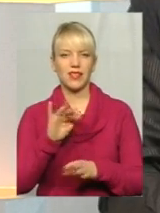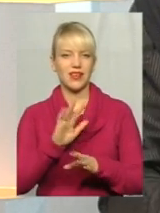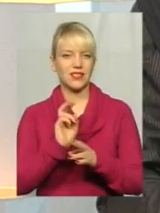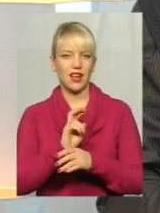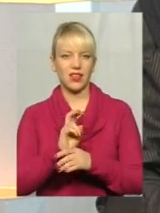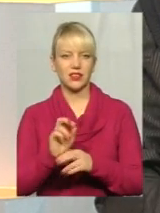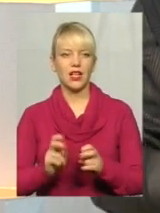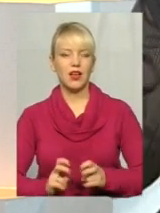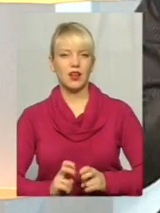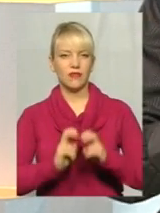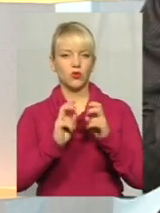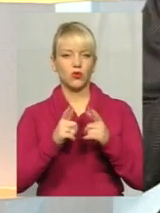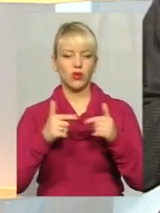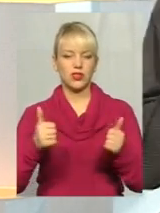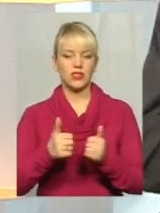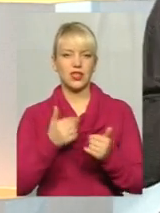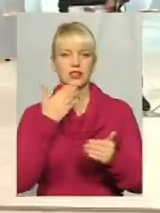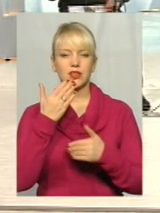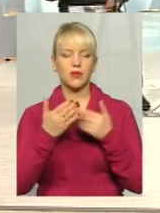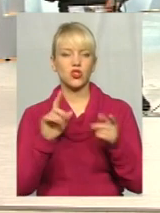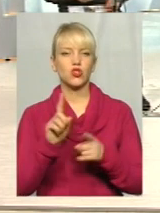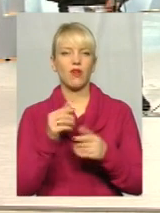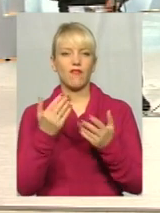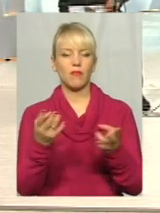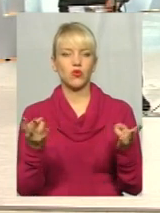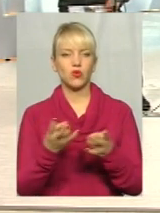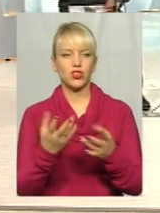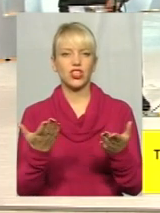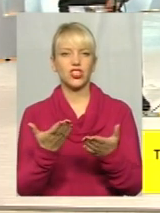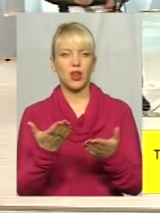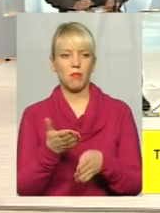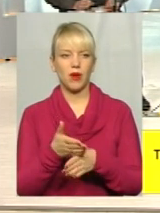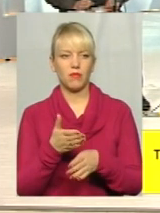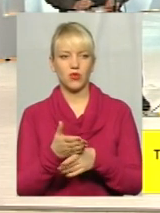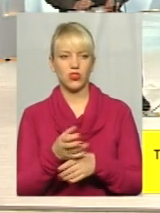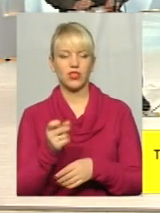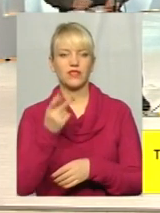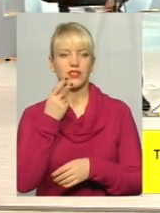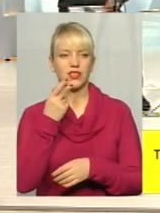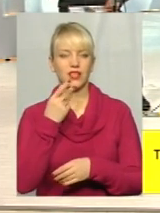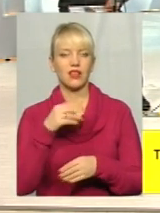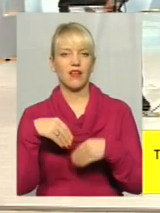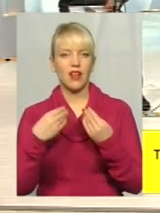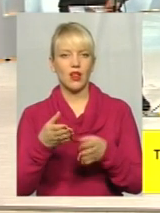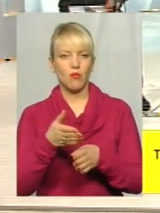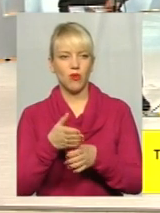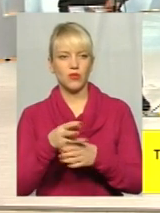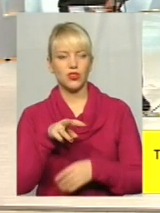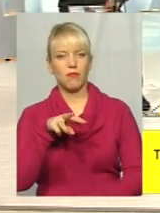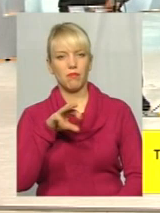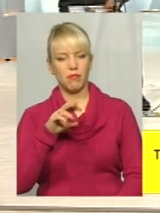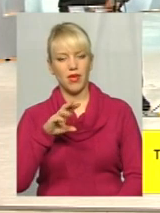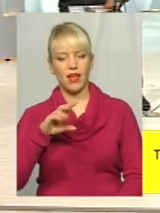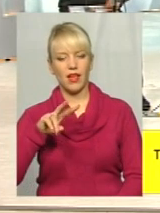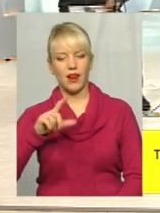лифтову організацію. він спрашивав, що вам треба, чим помість, і завжди оказывав допомогу. Сергій Іванович Мельник